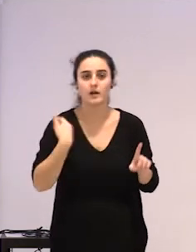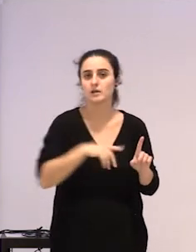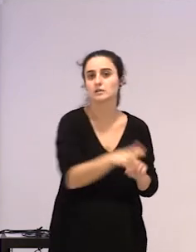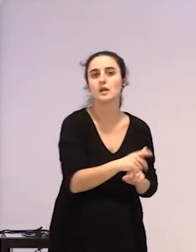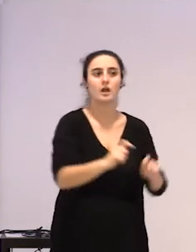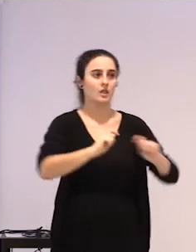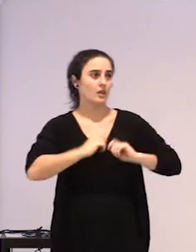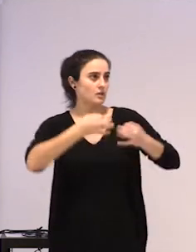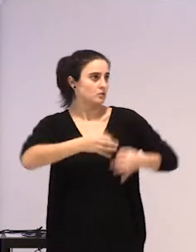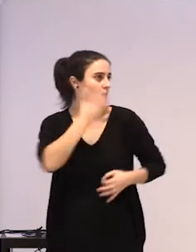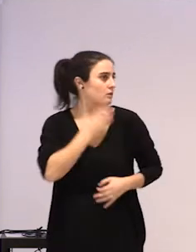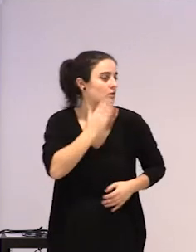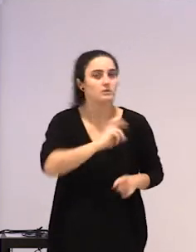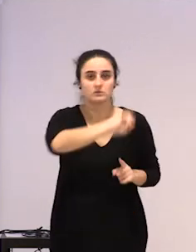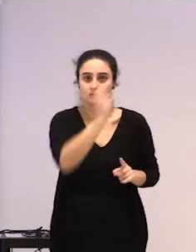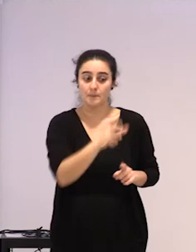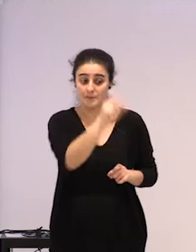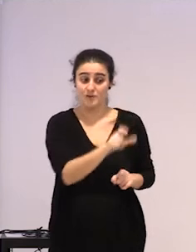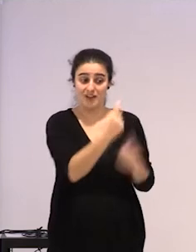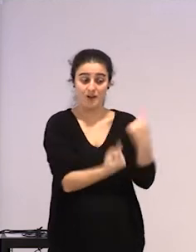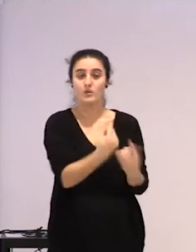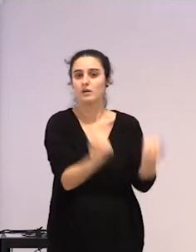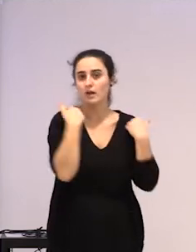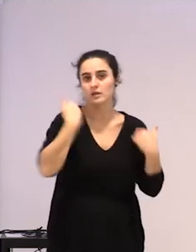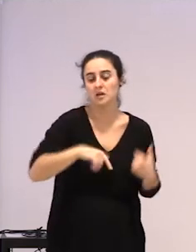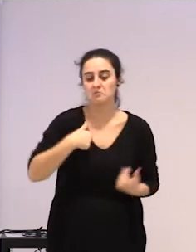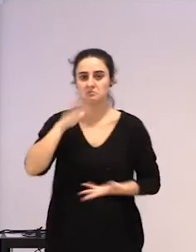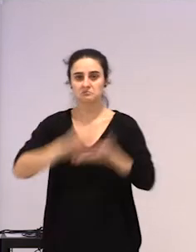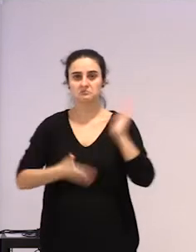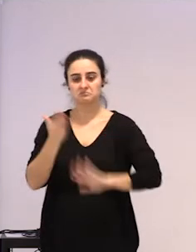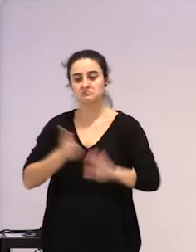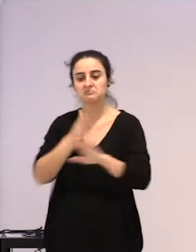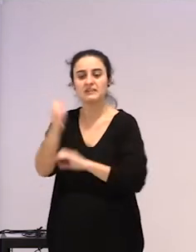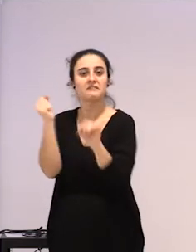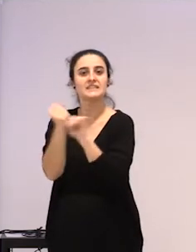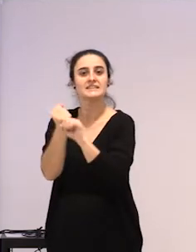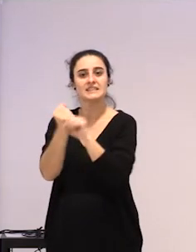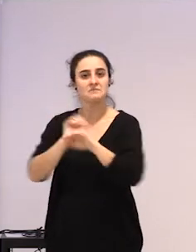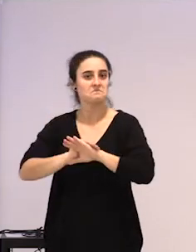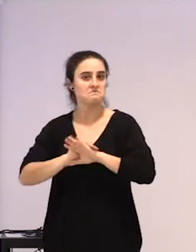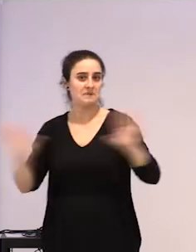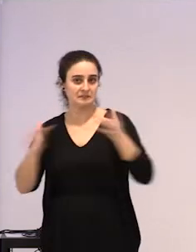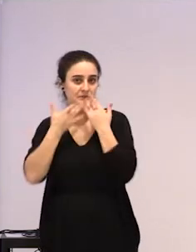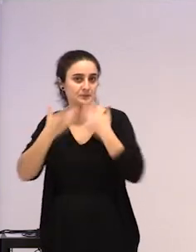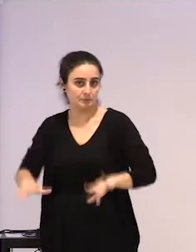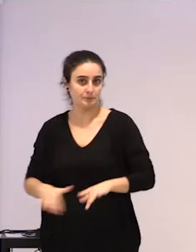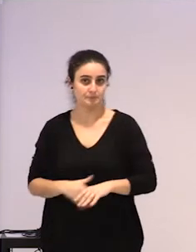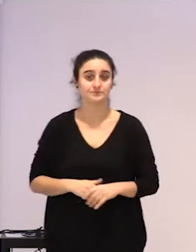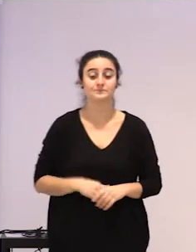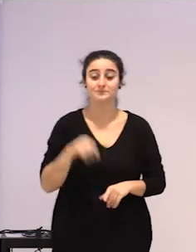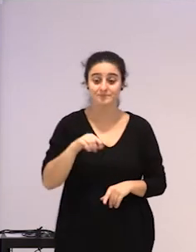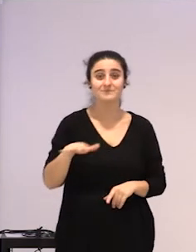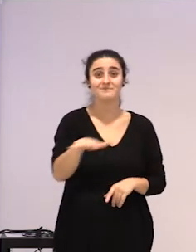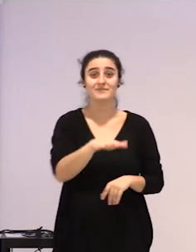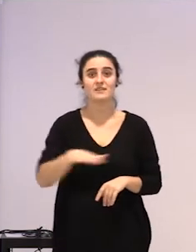mandiolako segurtasun afektiboa, eta barretabar, ez? Eta berak, ez du zertan, edo ez du asumitzen ardurarik hor. Eremu